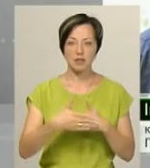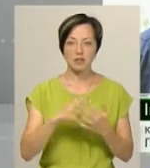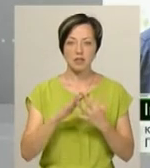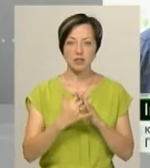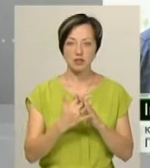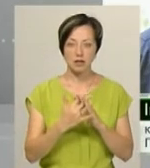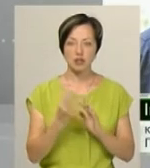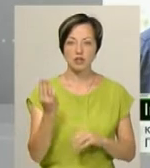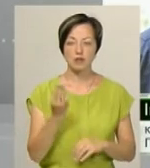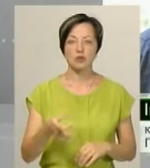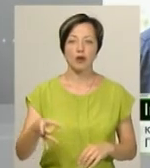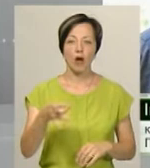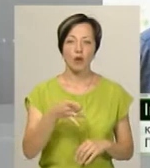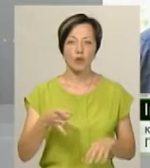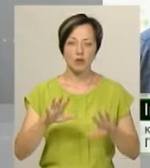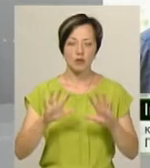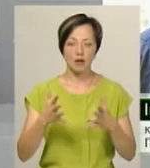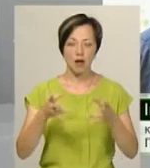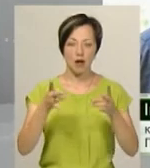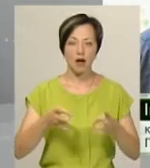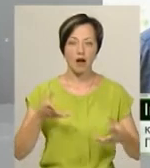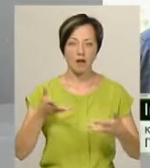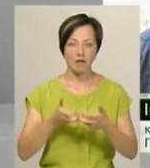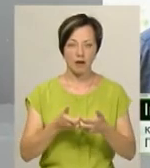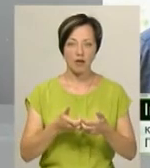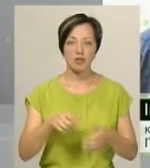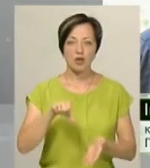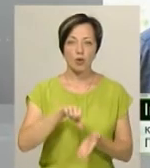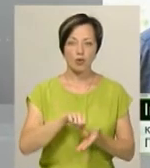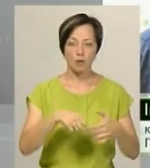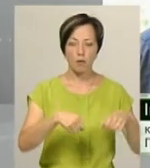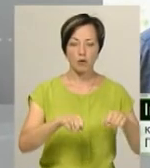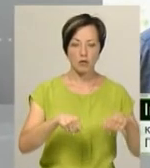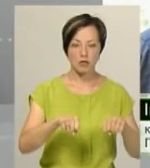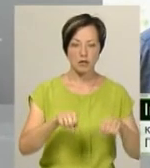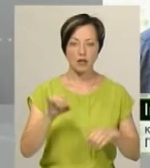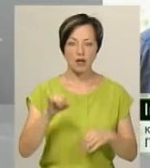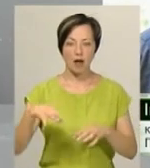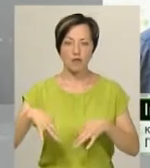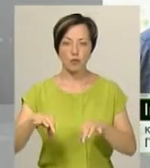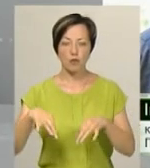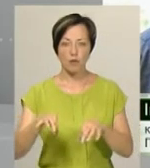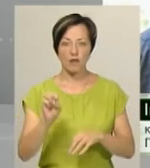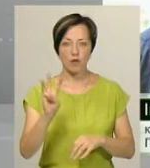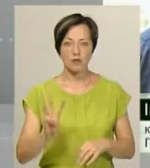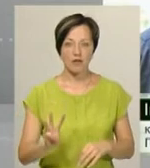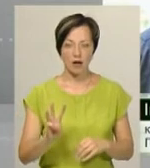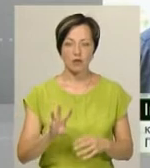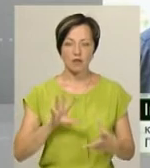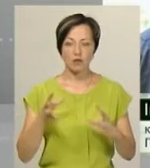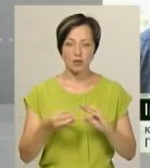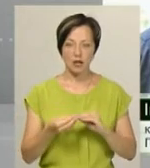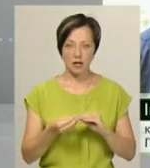Рудня Новенька Шепетівського рима сталася дорожня-транспортна пригода за участью мотоцикла та автомобіля «Вольцваген Гольф». В